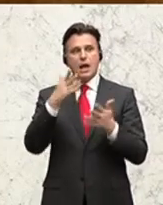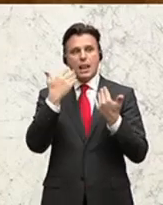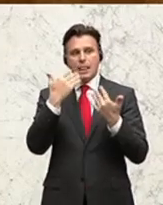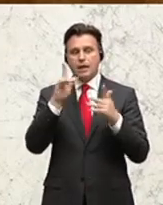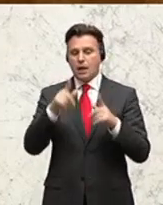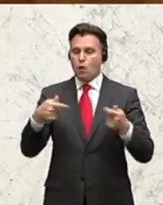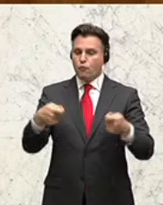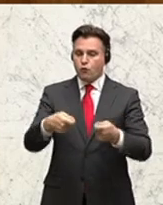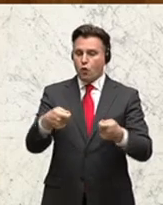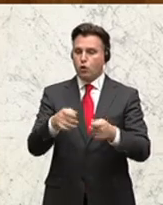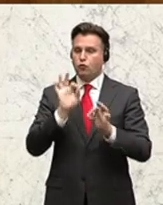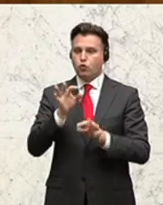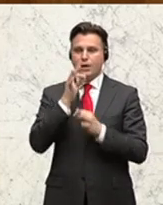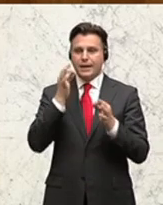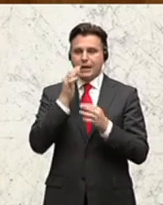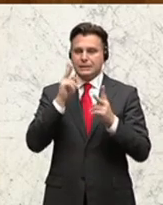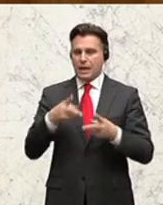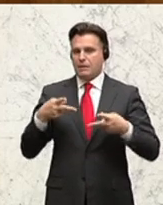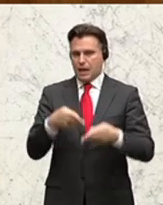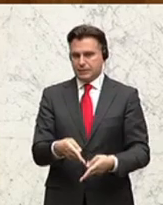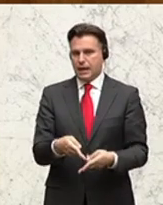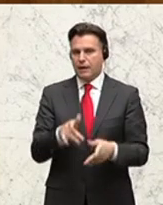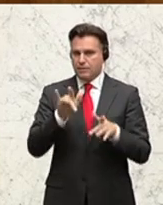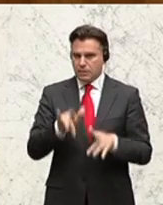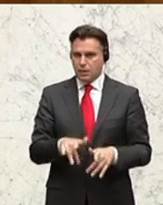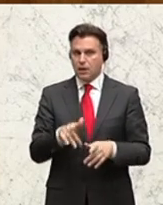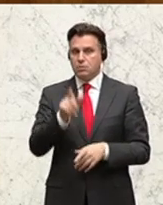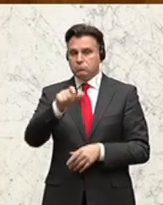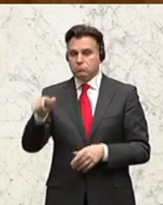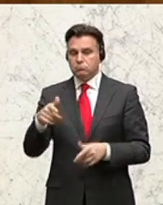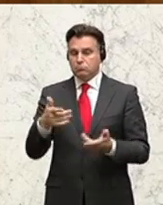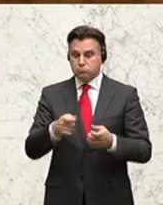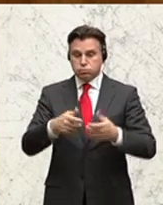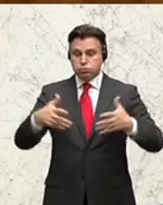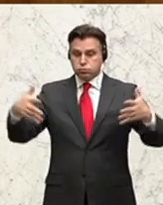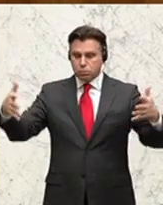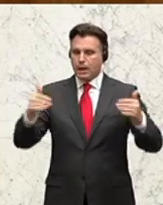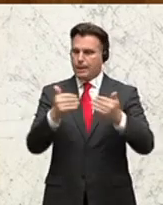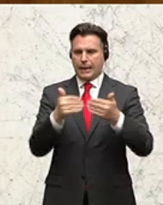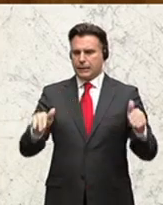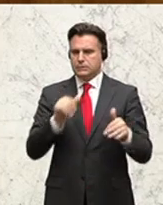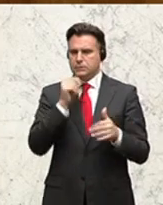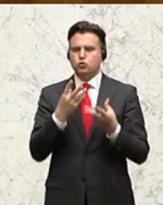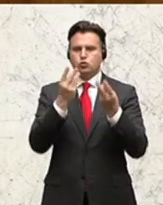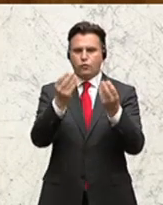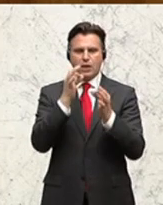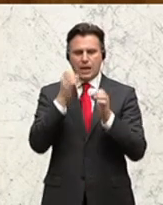Förderprogramme für Katzenkastrationen aufzusetzen, um bereits ausgewilderte Katzenpopulationen zu begrenzen.